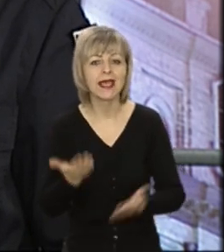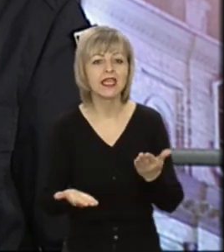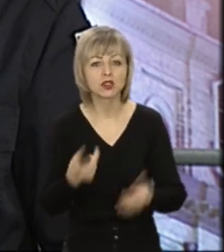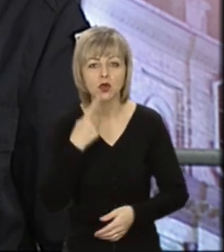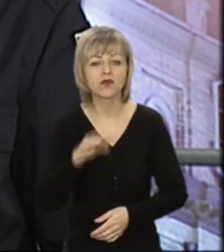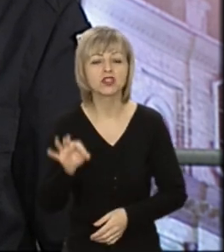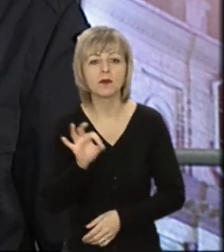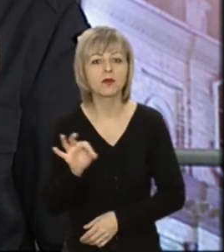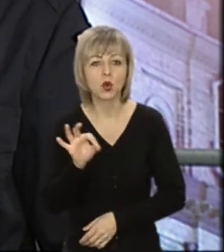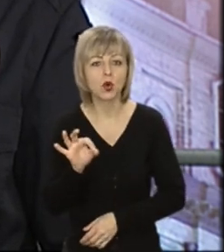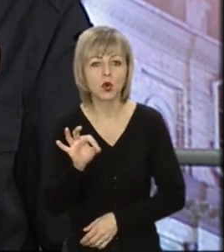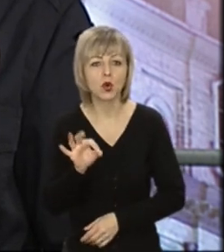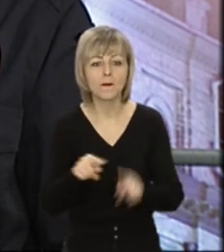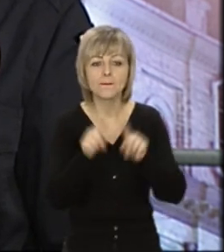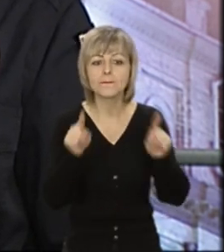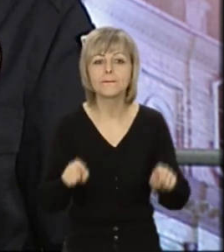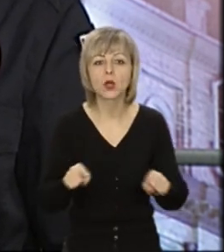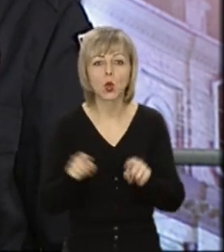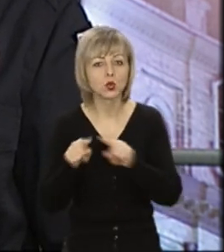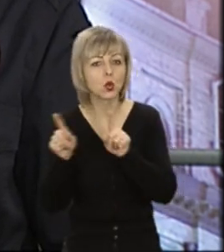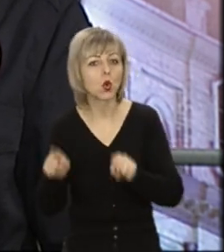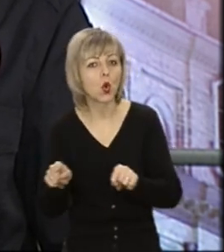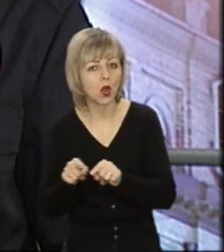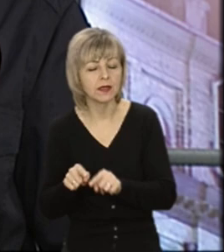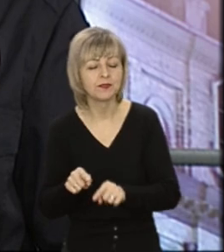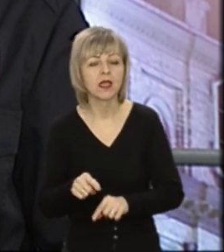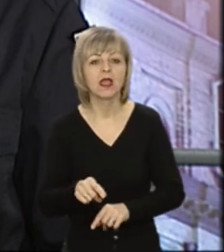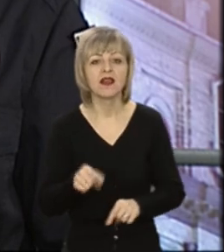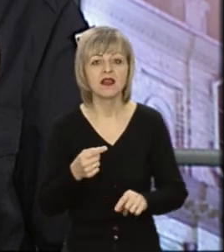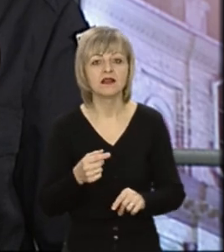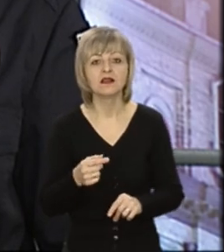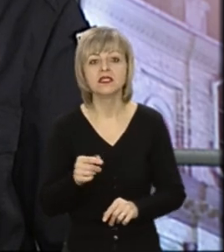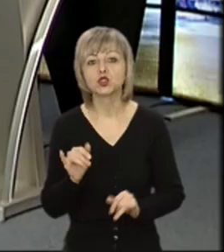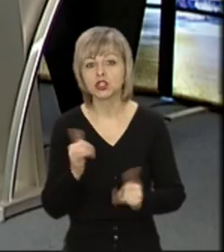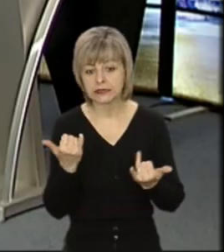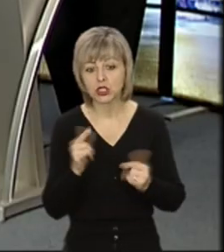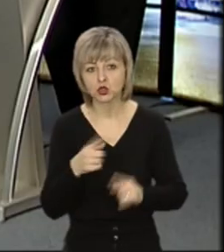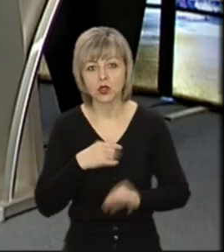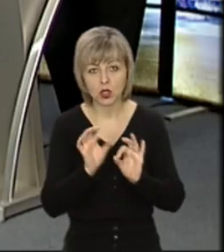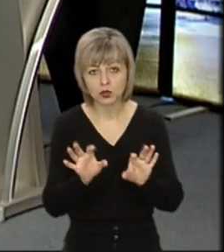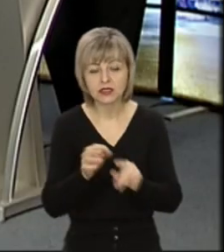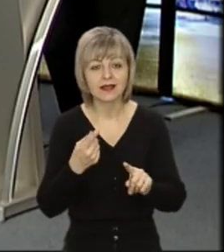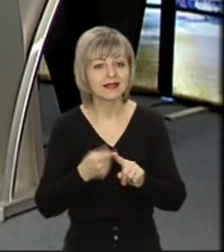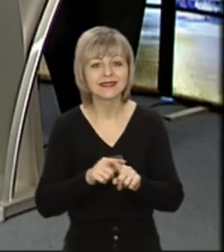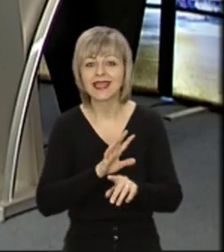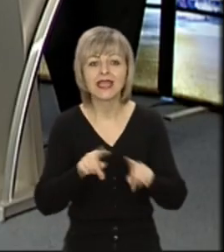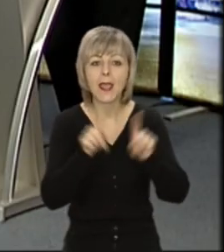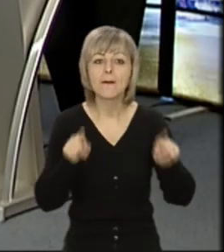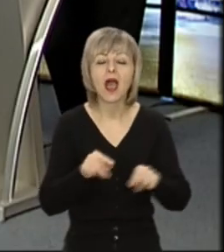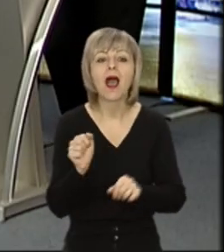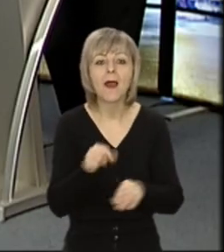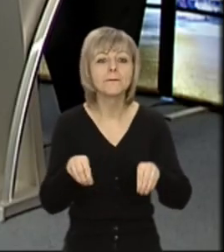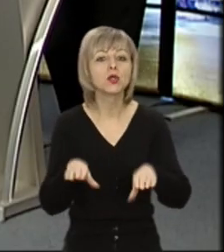якщо говорити за самі протоколи, в даному випадку, це, що я зараз говорю, це ми говоримо навіть не протоколи, а